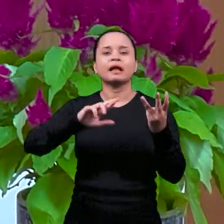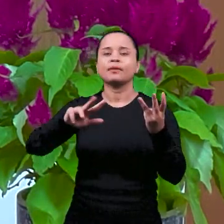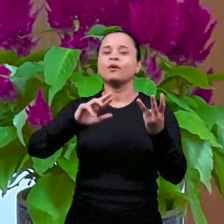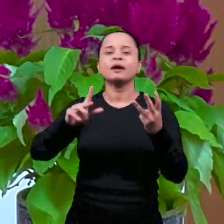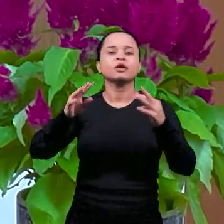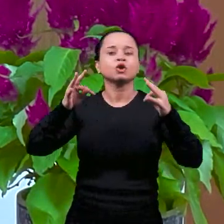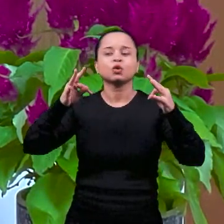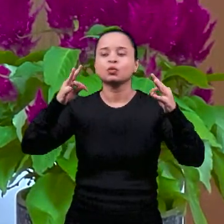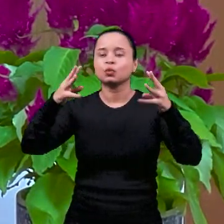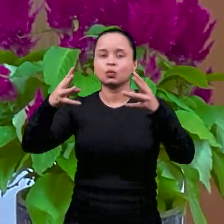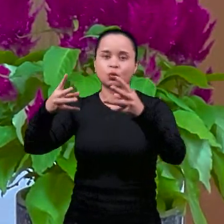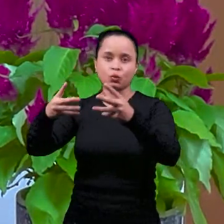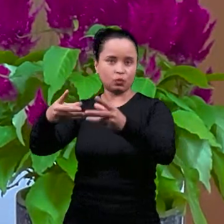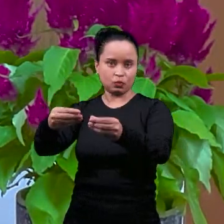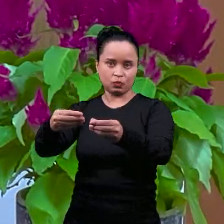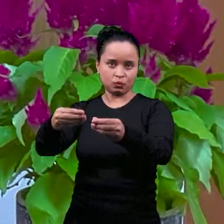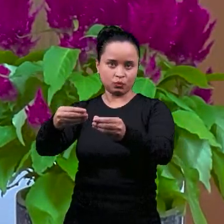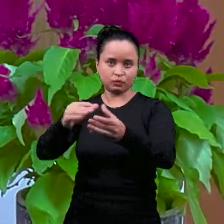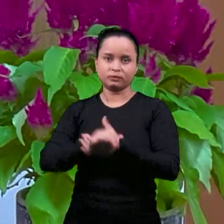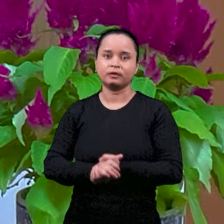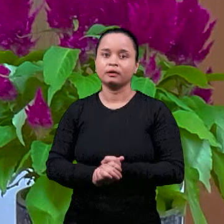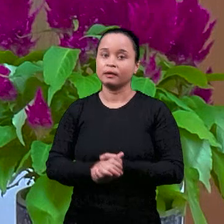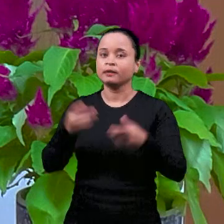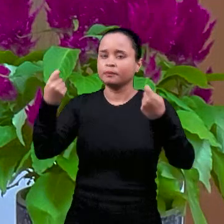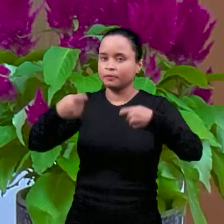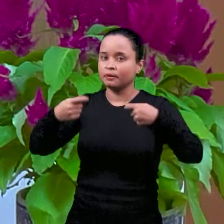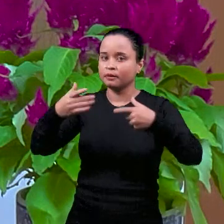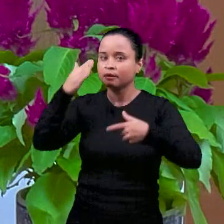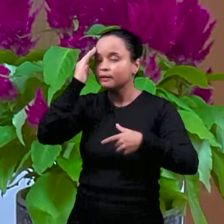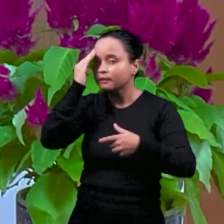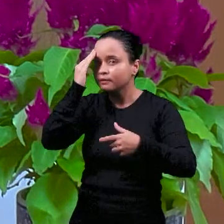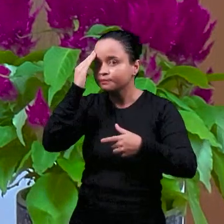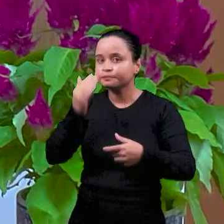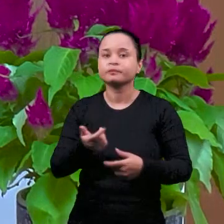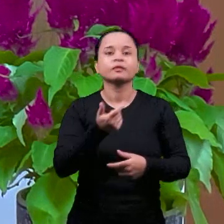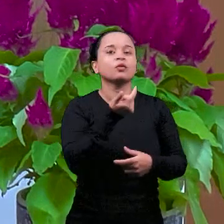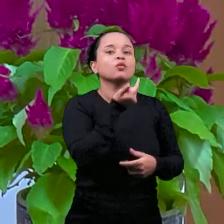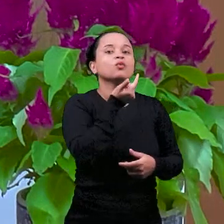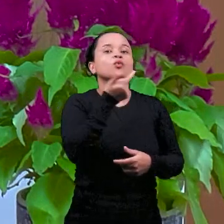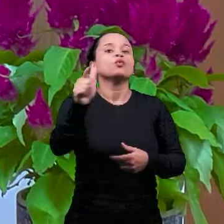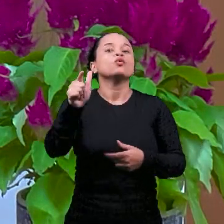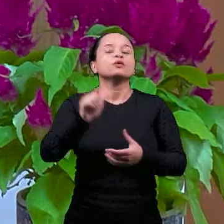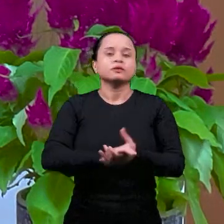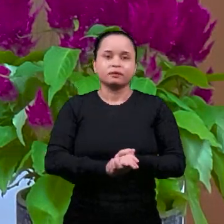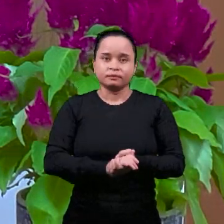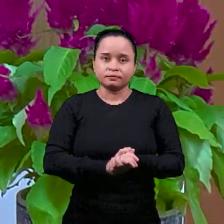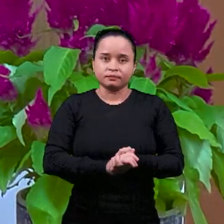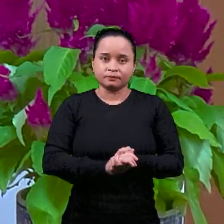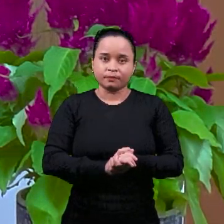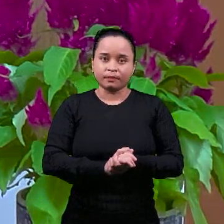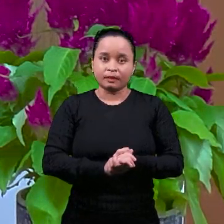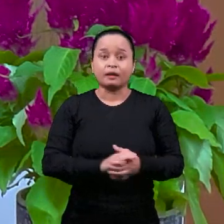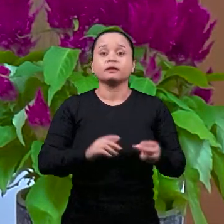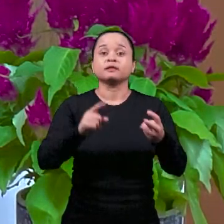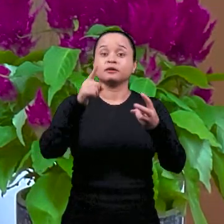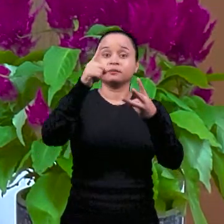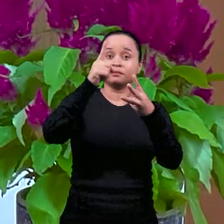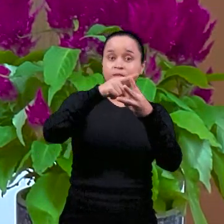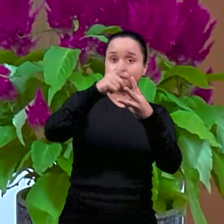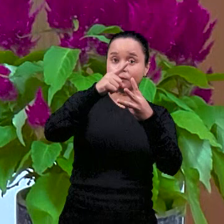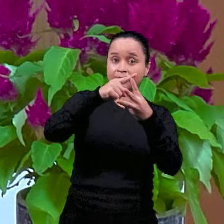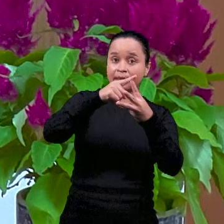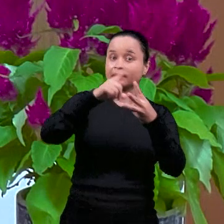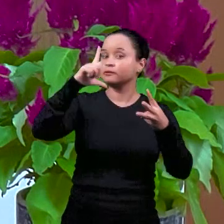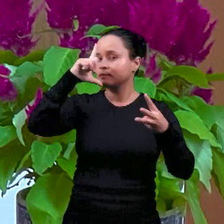не для всех, чтобы, ну, как бы, все мы не могли бы понять, да. В латыни